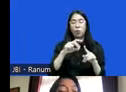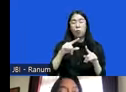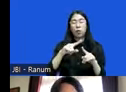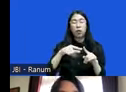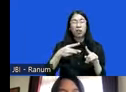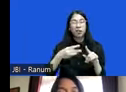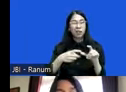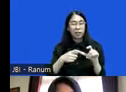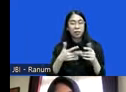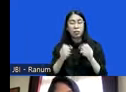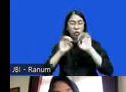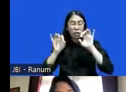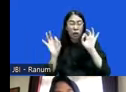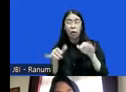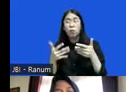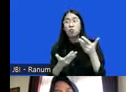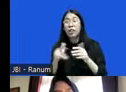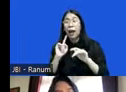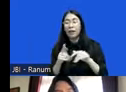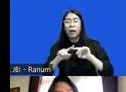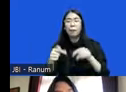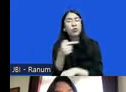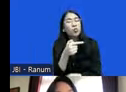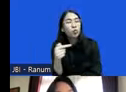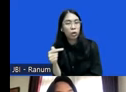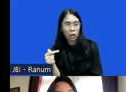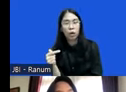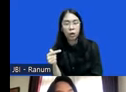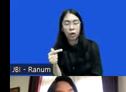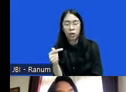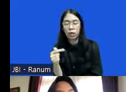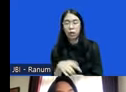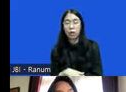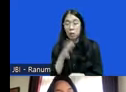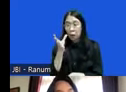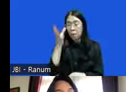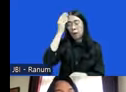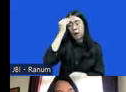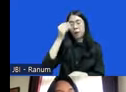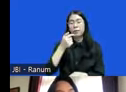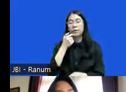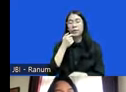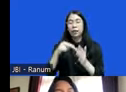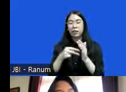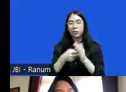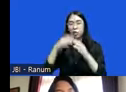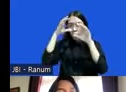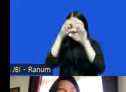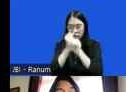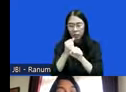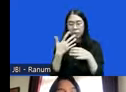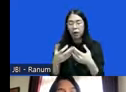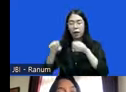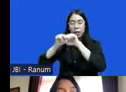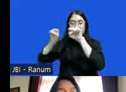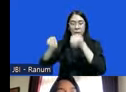atau kurang mungkin ada tapi kurang sehingga pemahaman tentang definisi konsep dan juga bagaimana implementasi